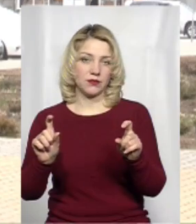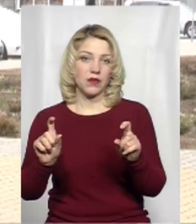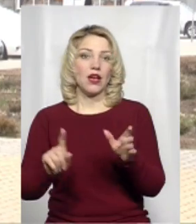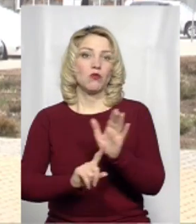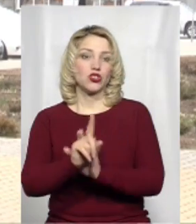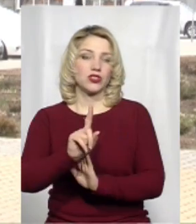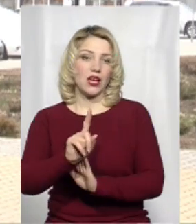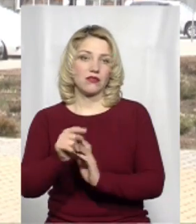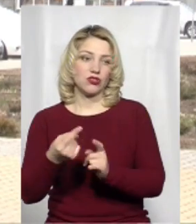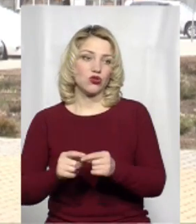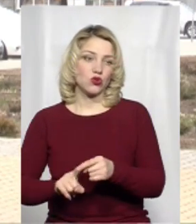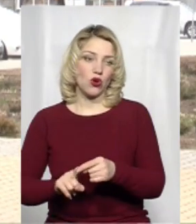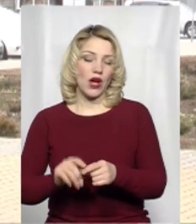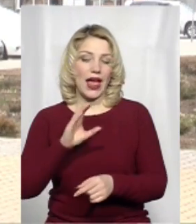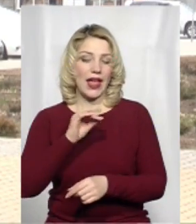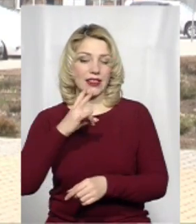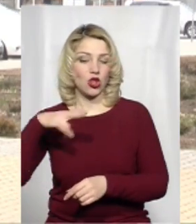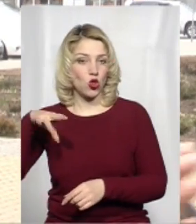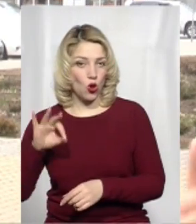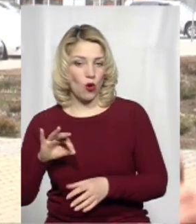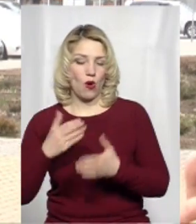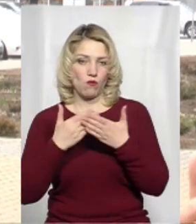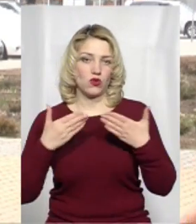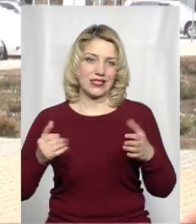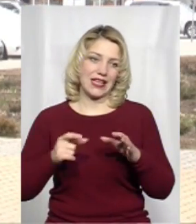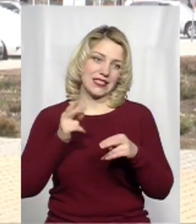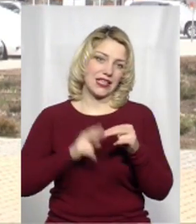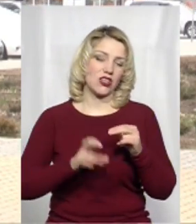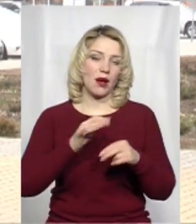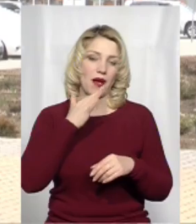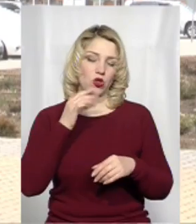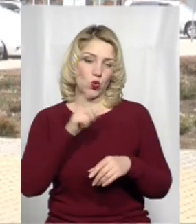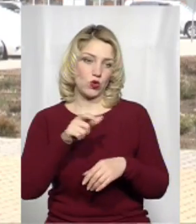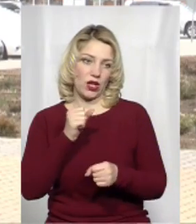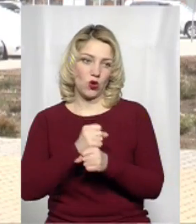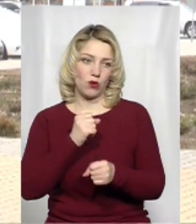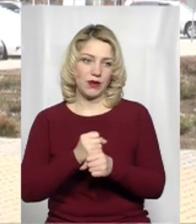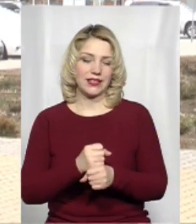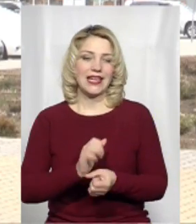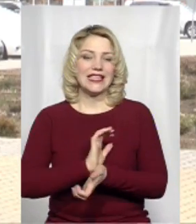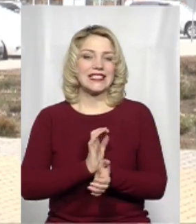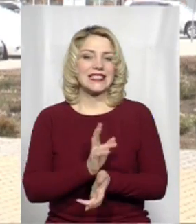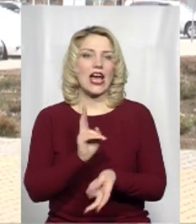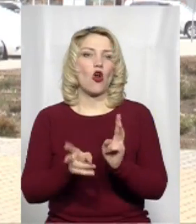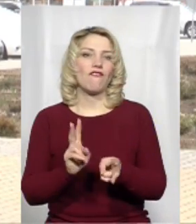Починаючи від того, від етномузею якогось, закінчую, так як багато людей зараз роблять сироварні,